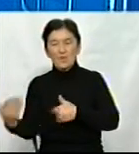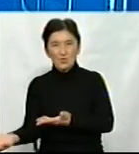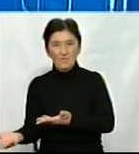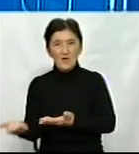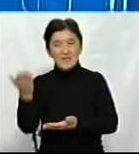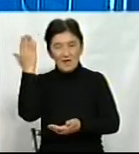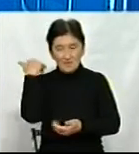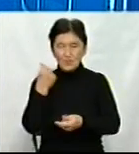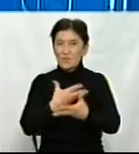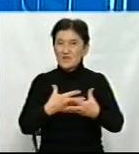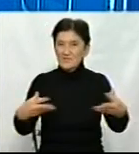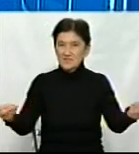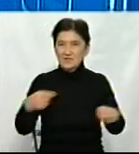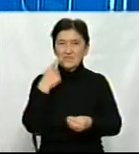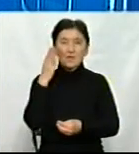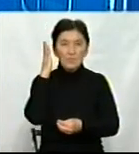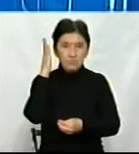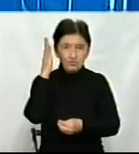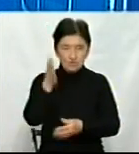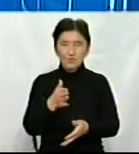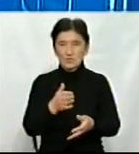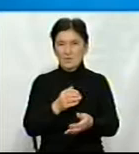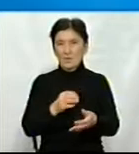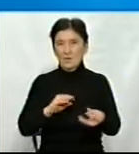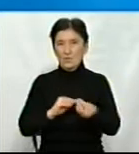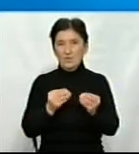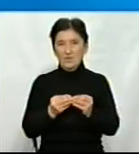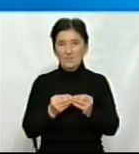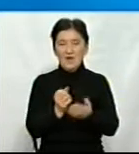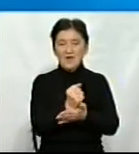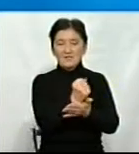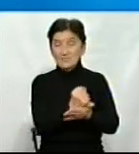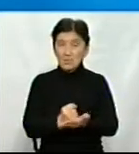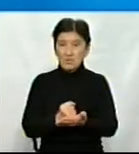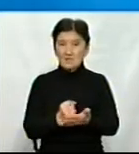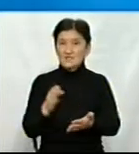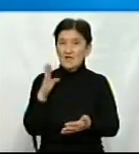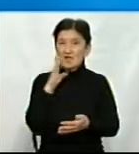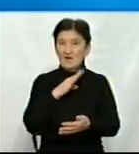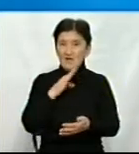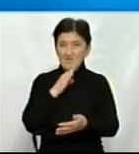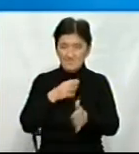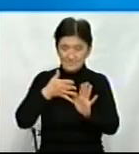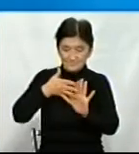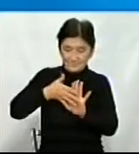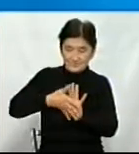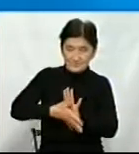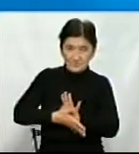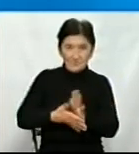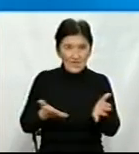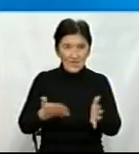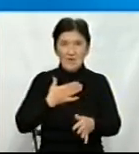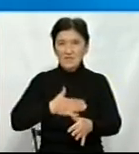тоді навесні говорили, що будуть проблеми. Запаси вологи були на рівні 120 міліметрів, тоді коли незадовільні.